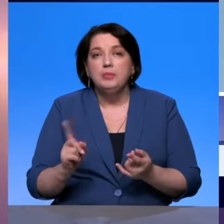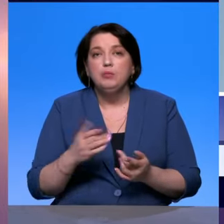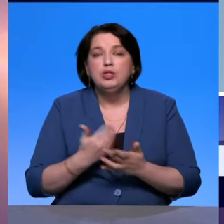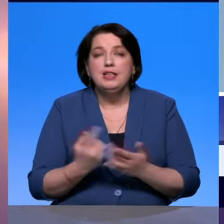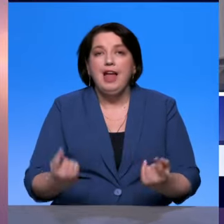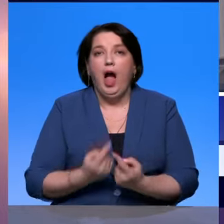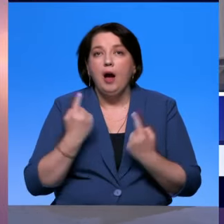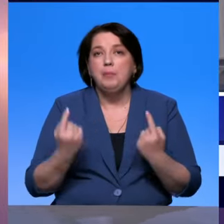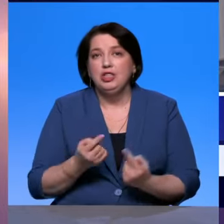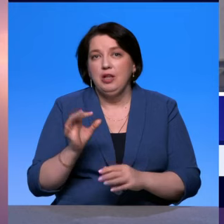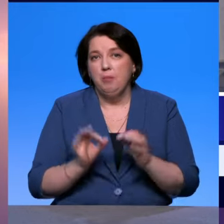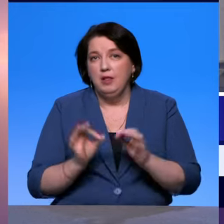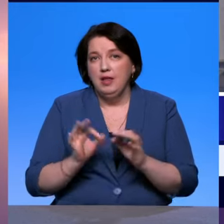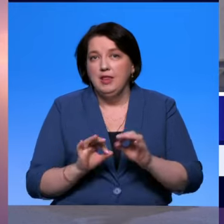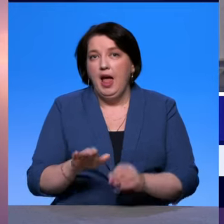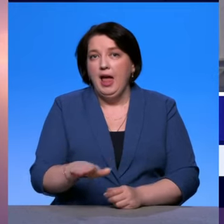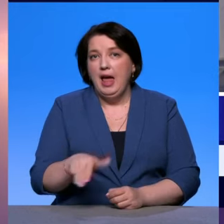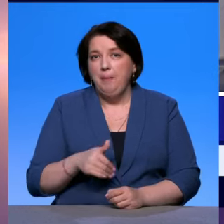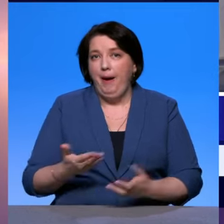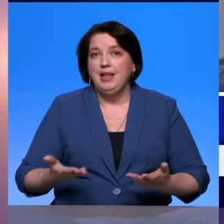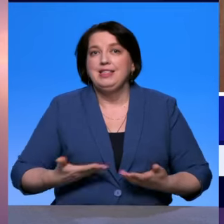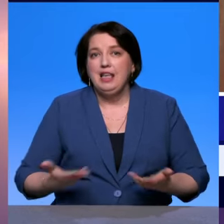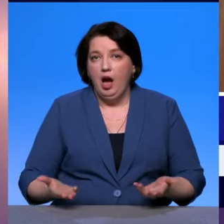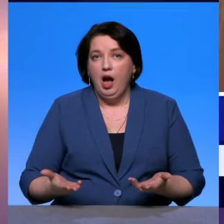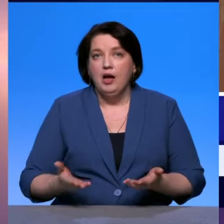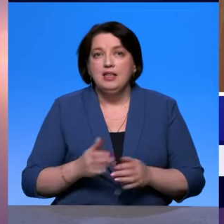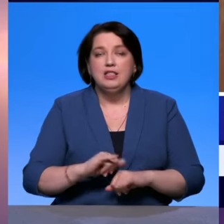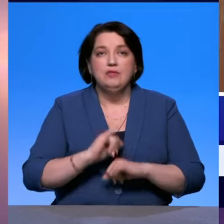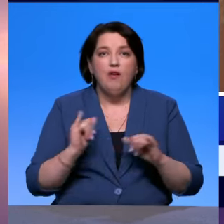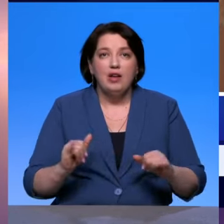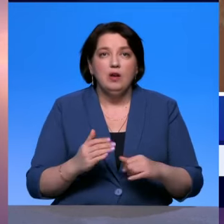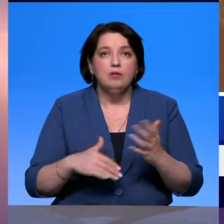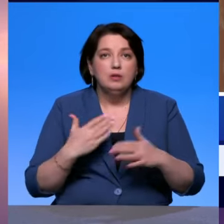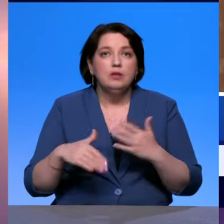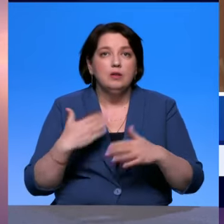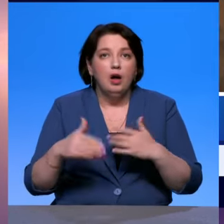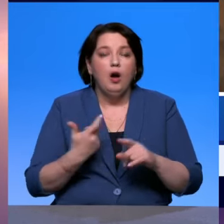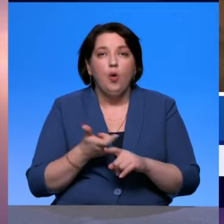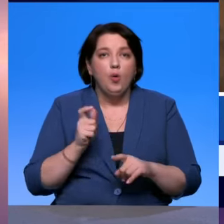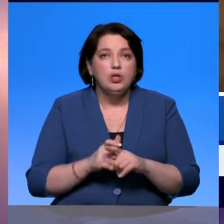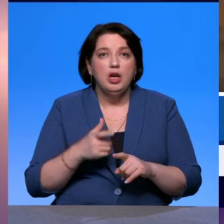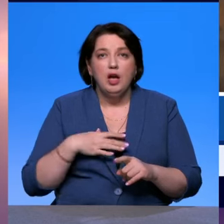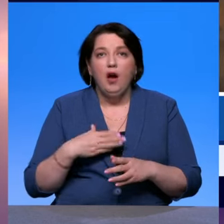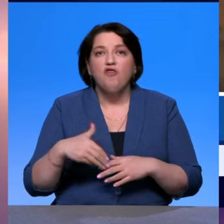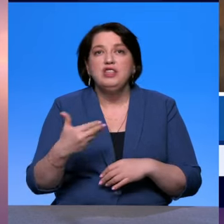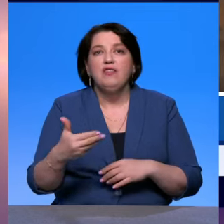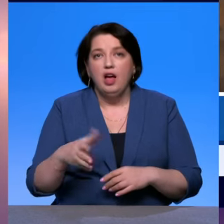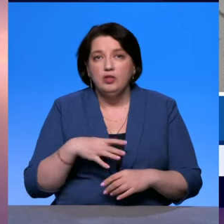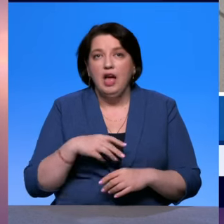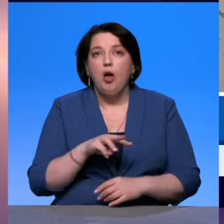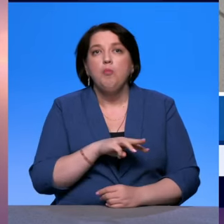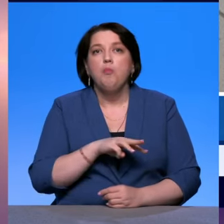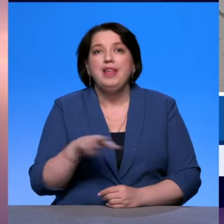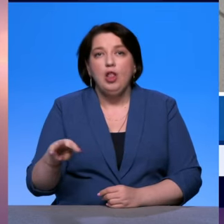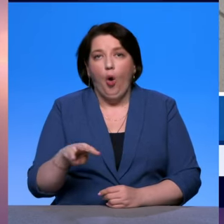которая у нас сейчас развивается, ну, пожалуй, просто какими-то фантастическими темпами, выдаются миллионы кредитов в год, то